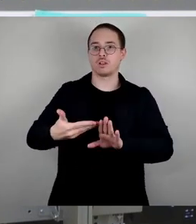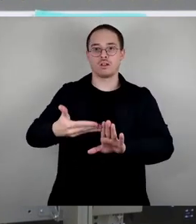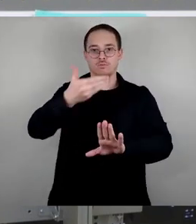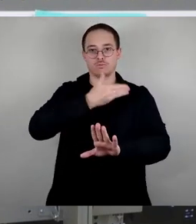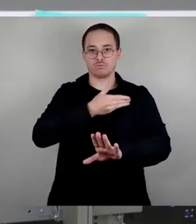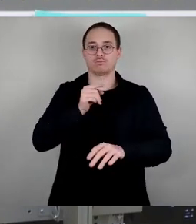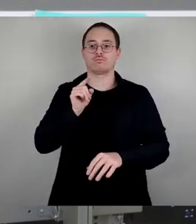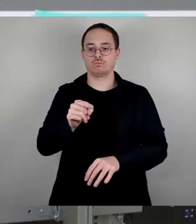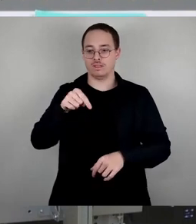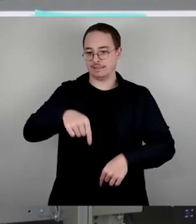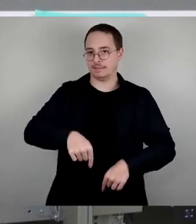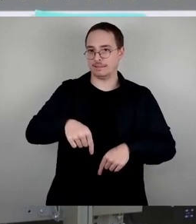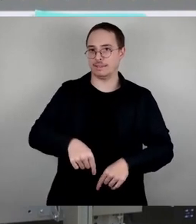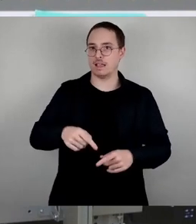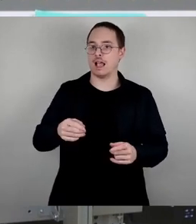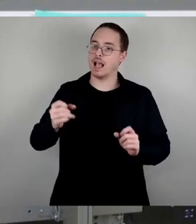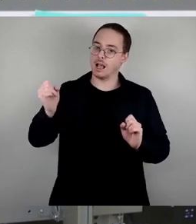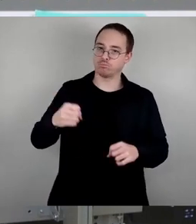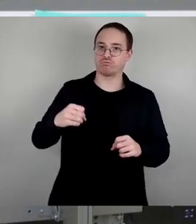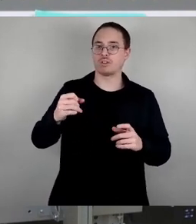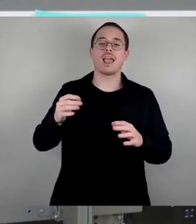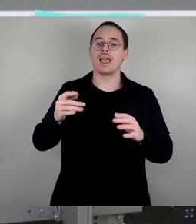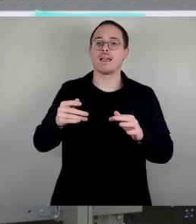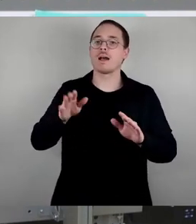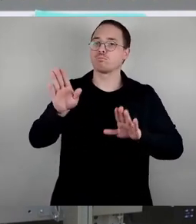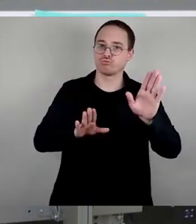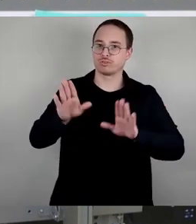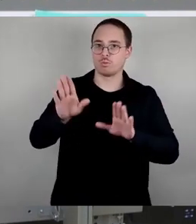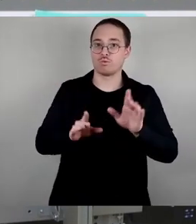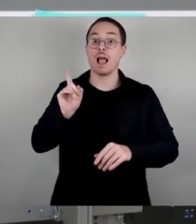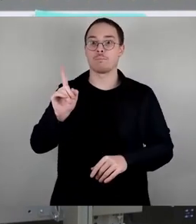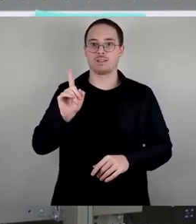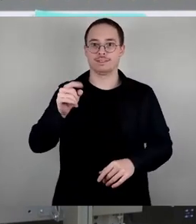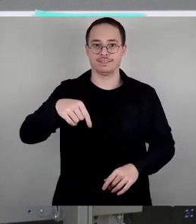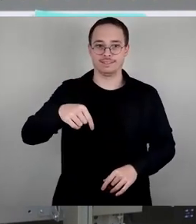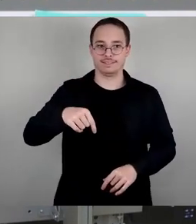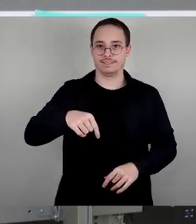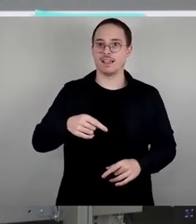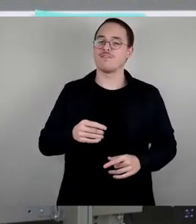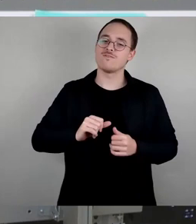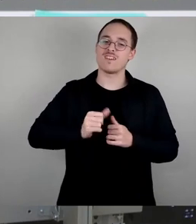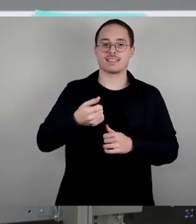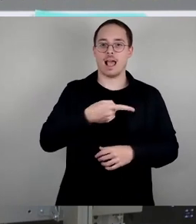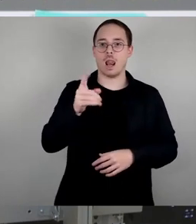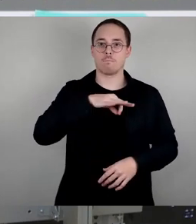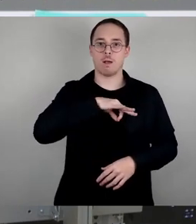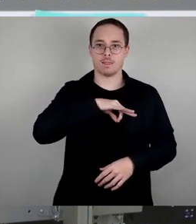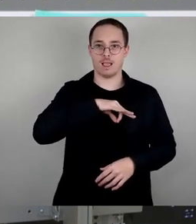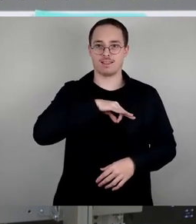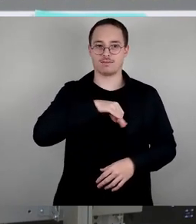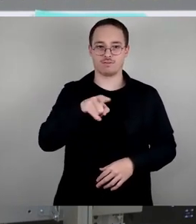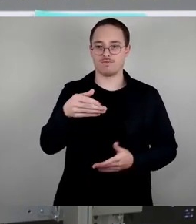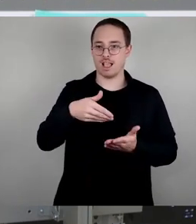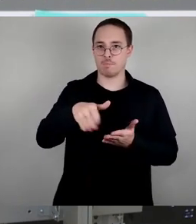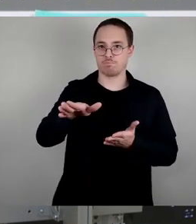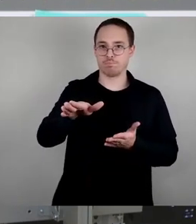abgestimmt. Diese wurde von fast allen hier vertretenen Parteien abgelehnt. Hier ist eindeutig